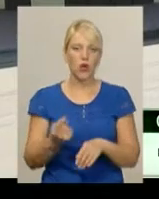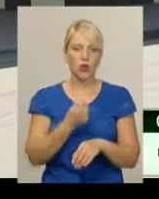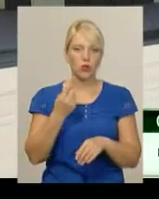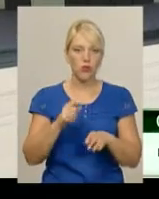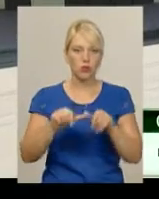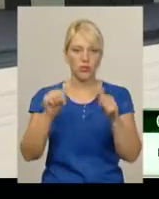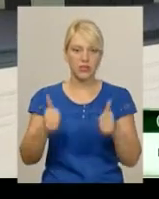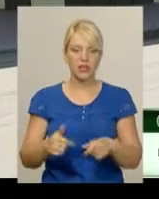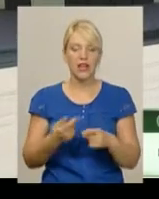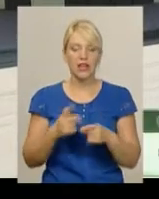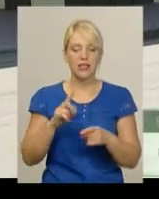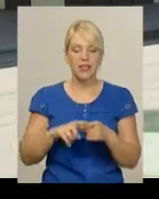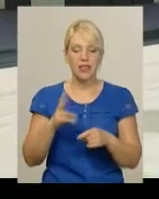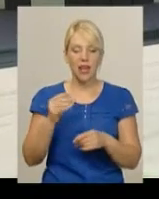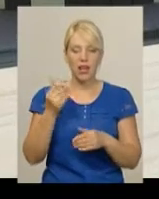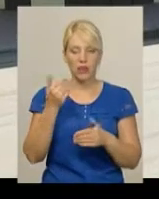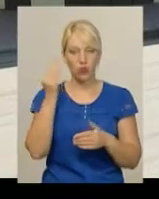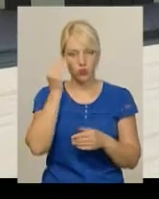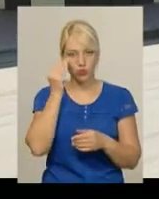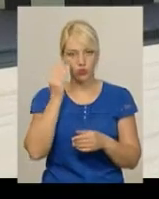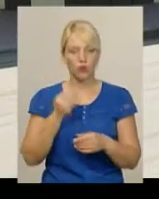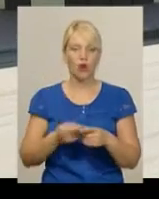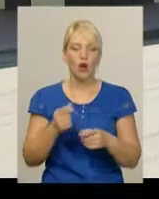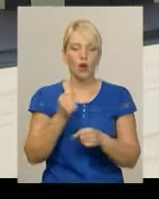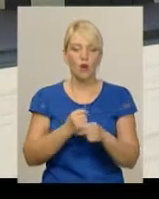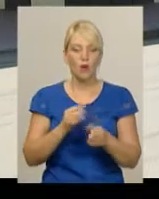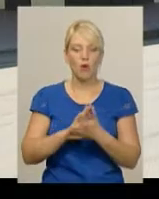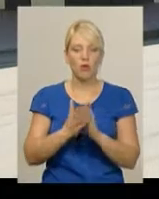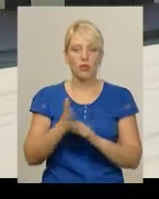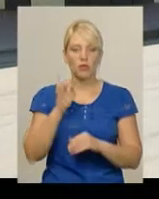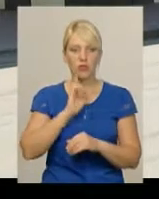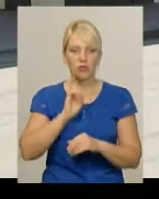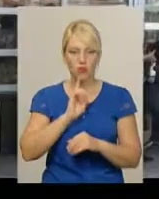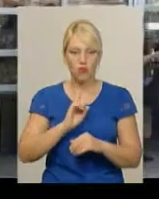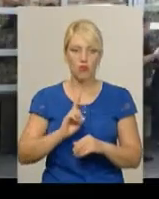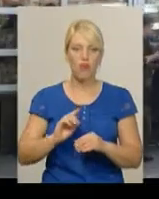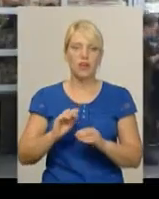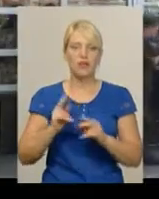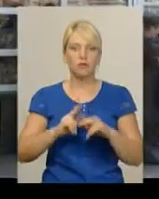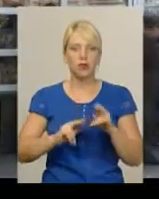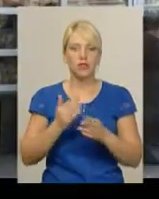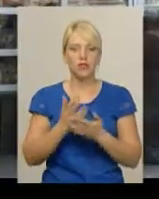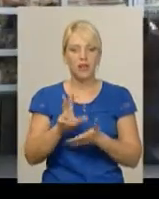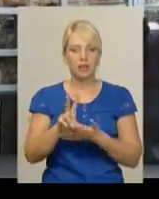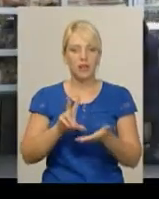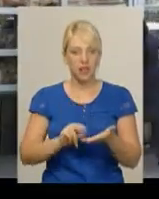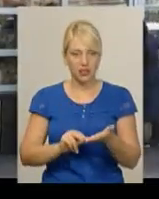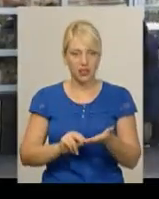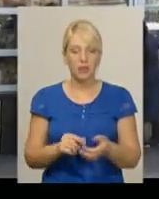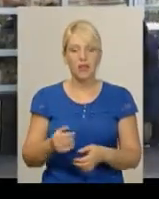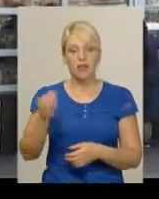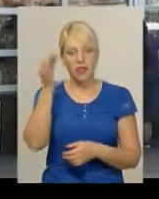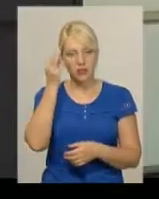розробників, положення про тимчасові споруди є прикладом вдалого облаштування. Нагадаю, рік тому у Хмельницькому